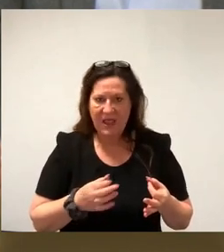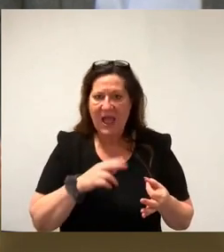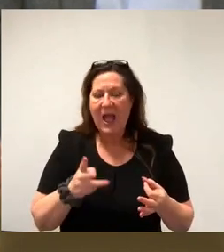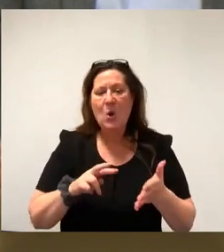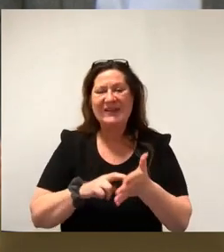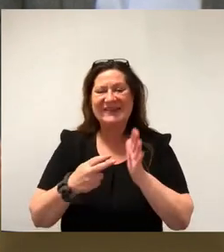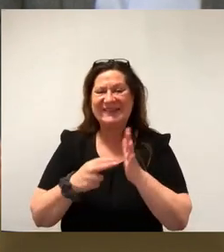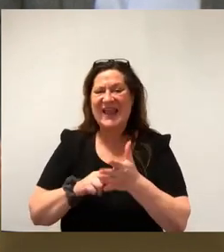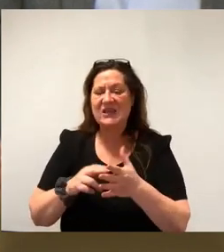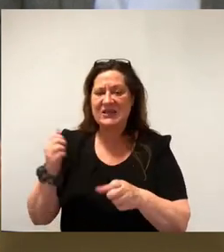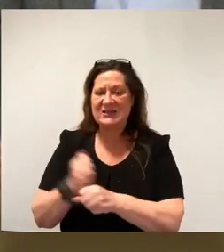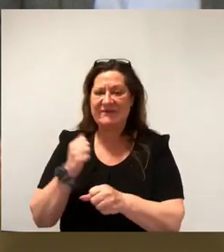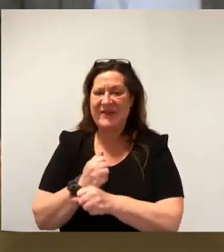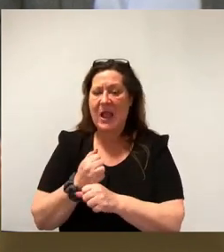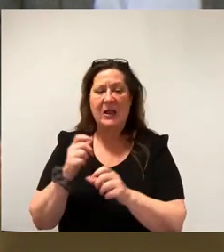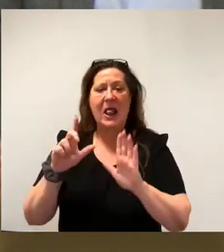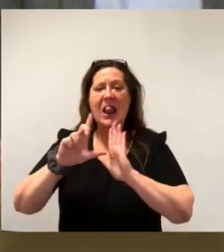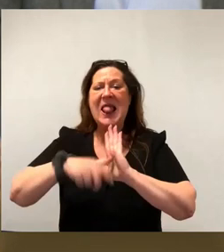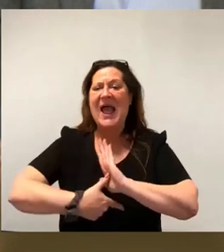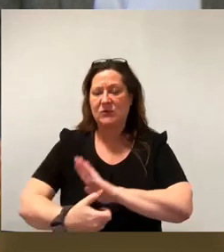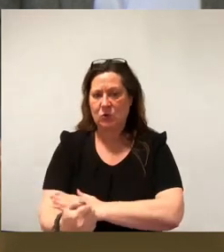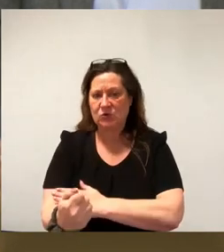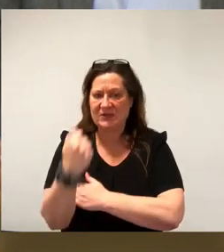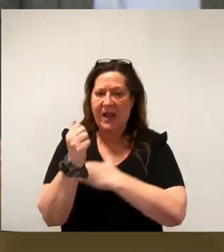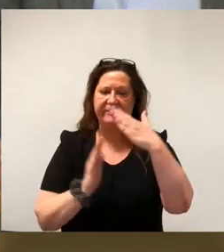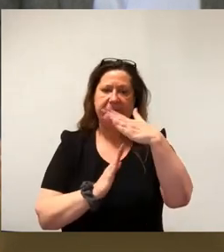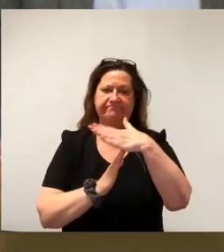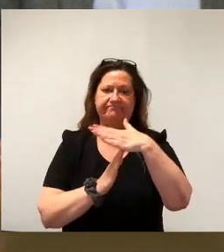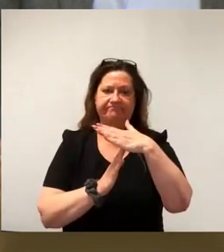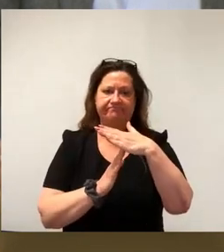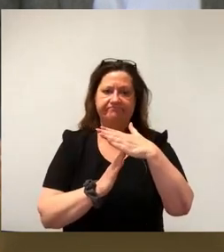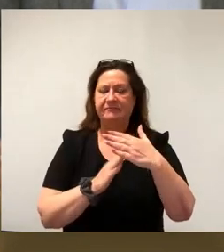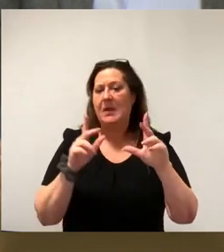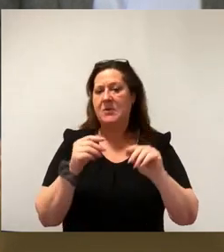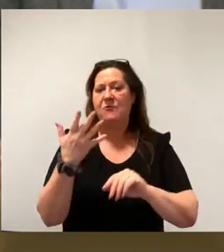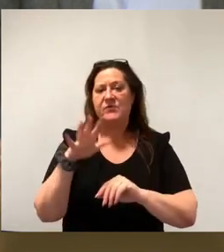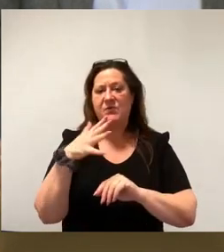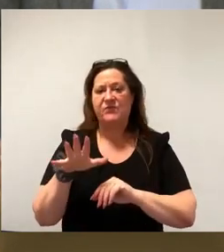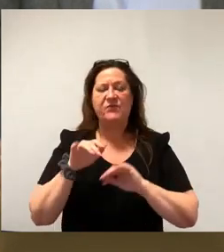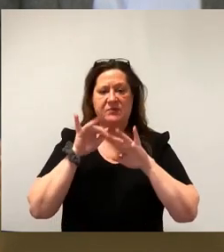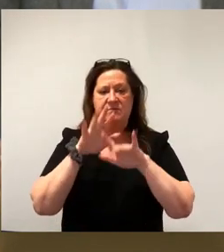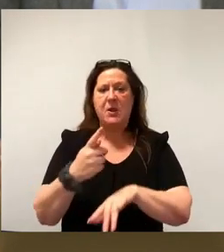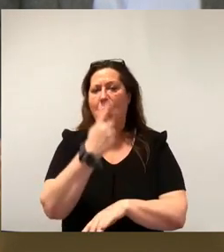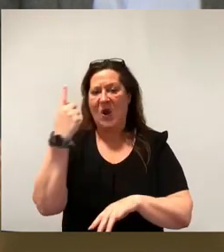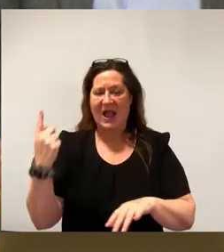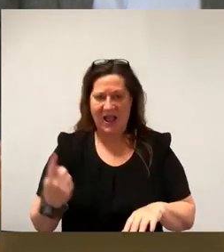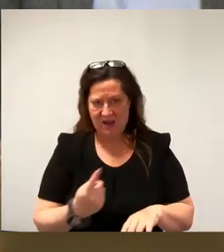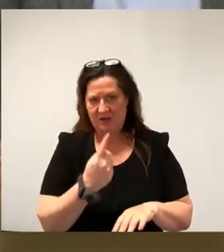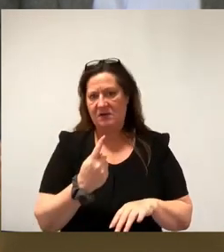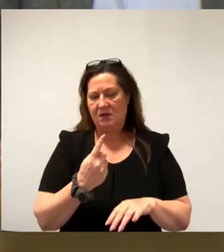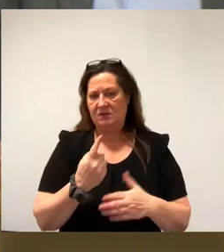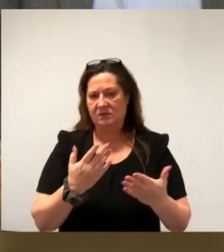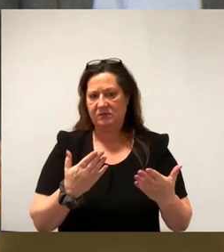Leistungskraft erreicht haben, die bei 55 Millionen Euro im Jahr derzeit liegen und